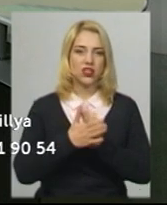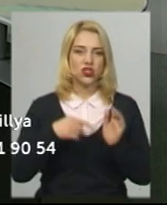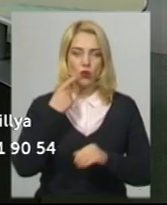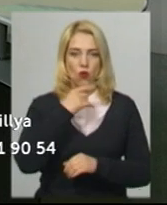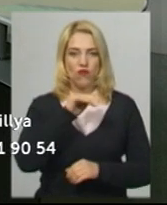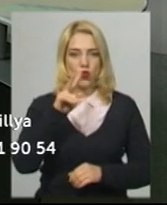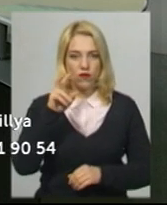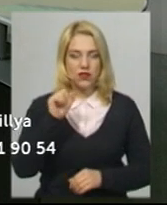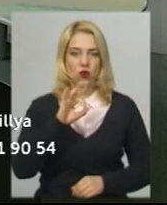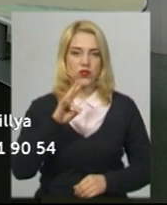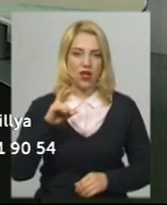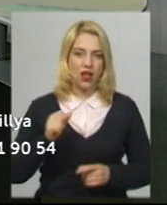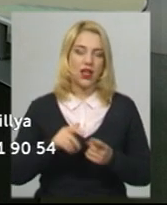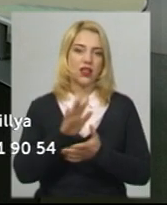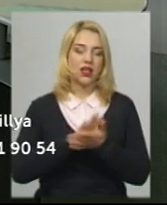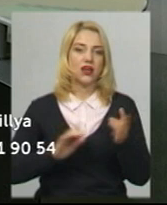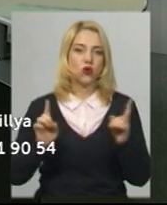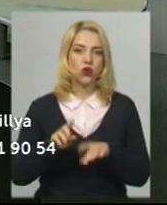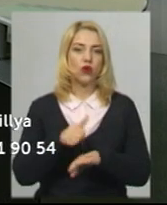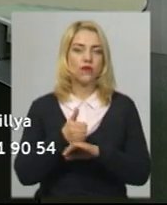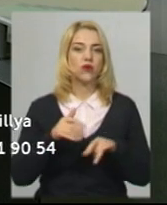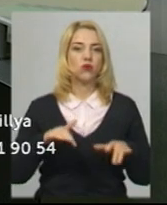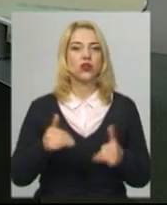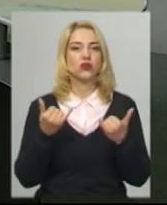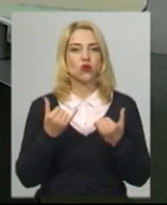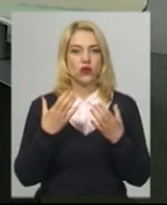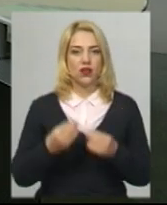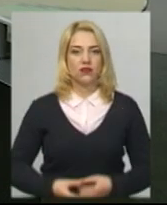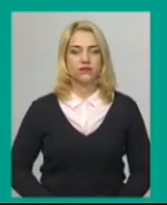Оксана Фіновська. А далі коротко про головні події цього дня.